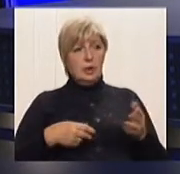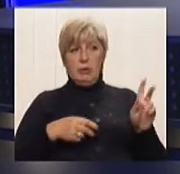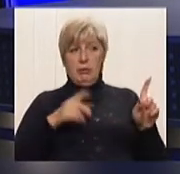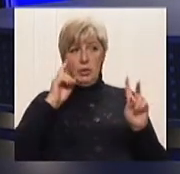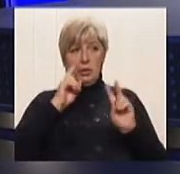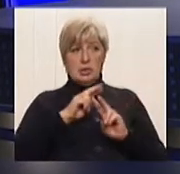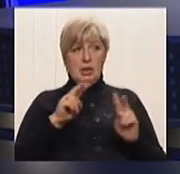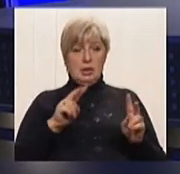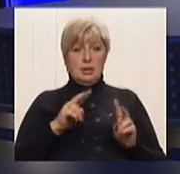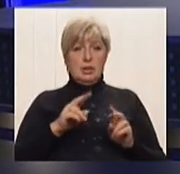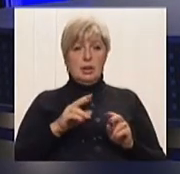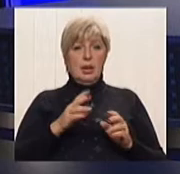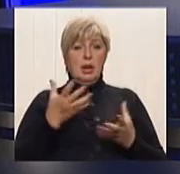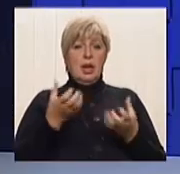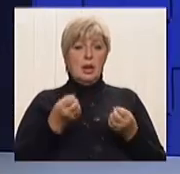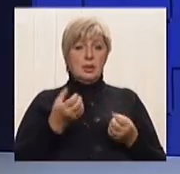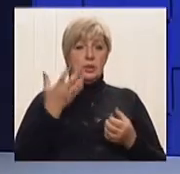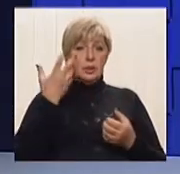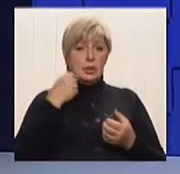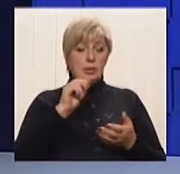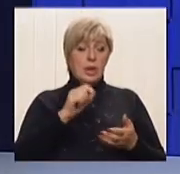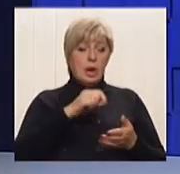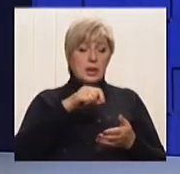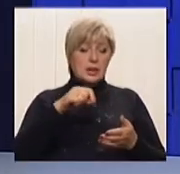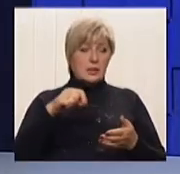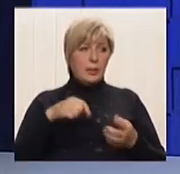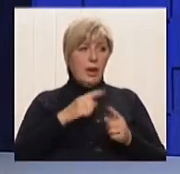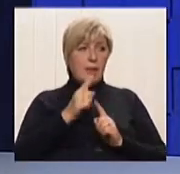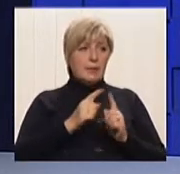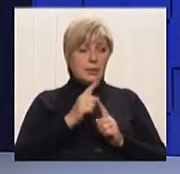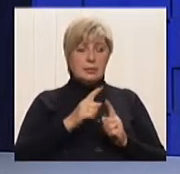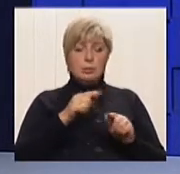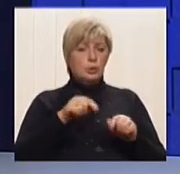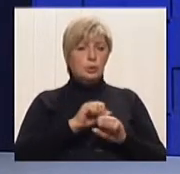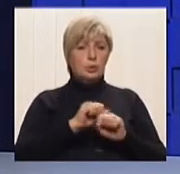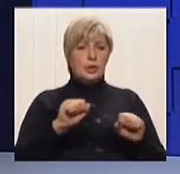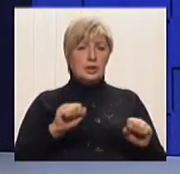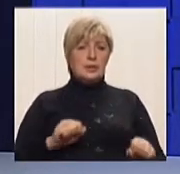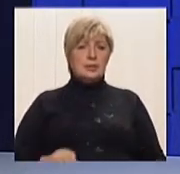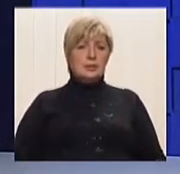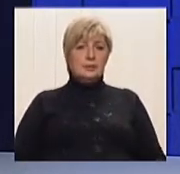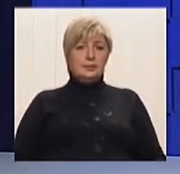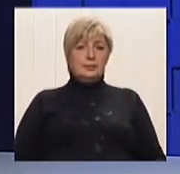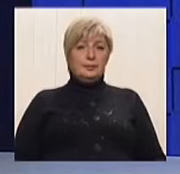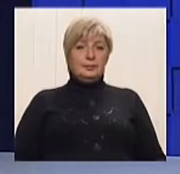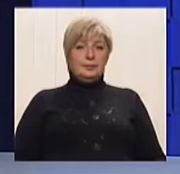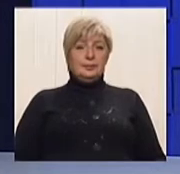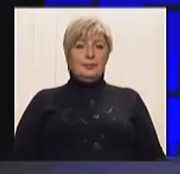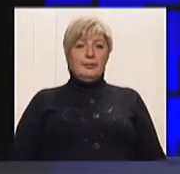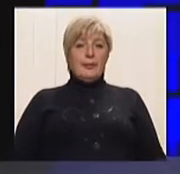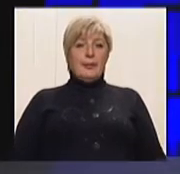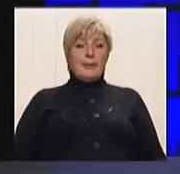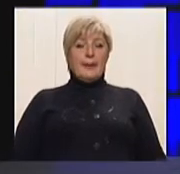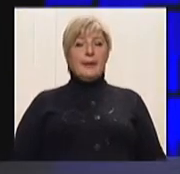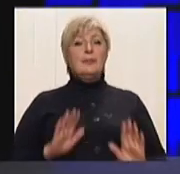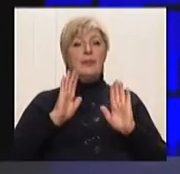не знаєте. А ще, коли ви что-то хочете исправити, вам кажуть, що тут немає. Але ти можеш виправити. Ну, власне, тож,